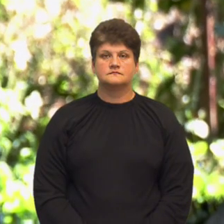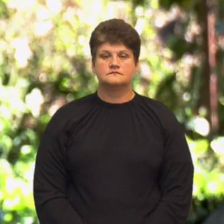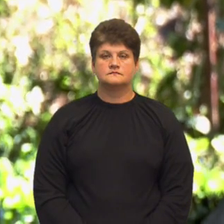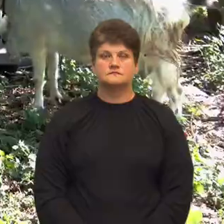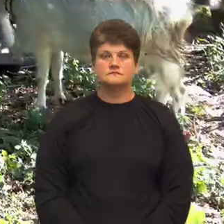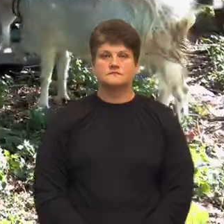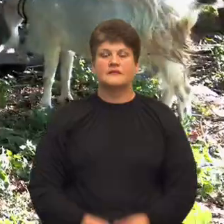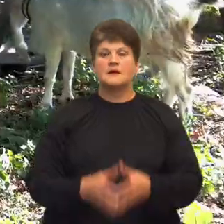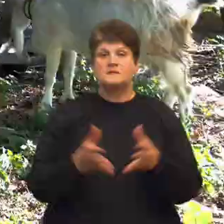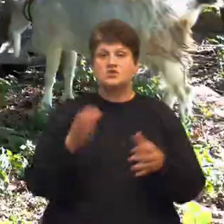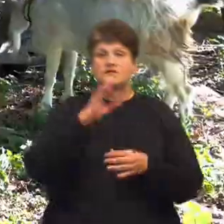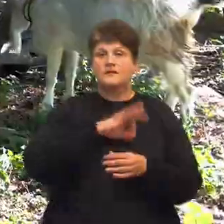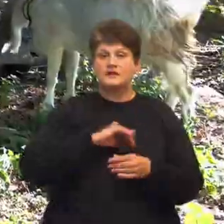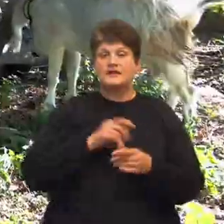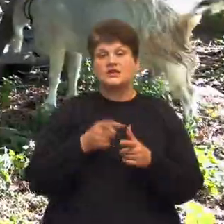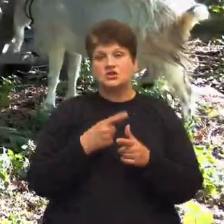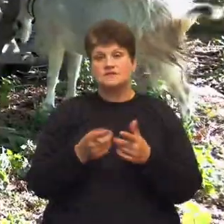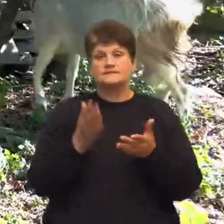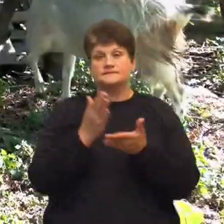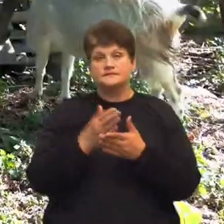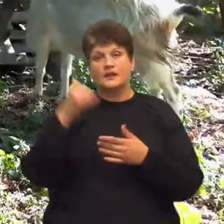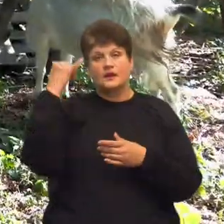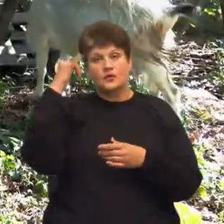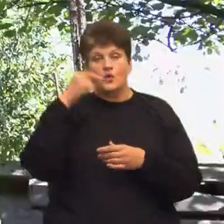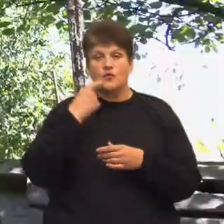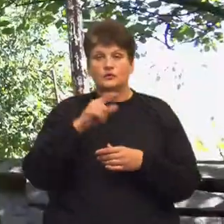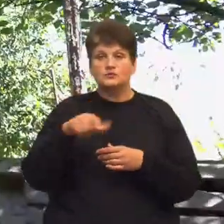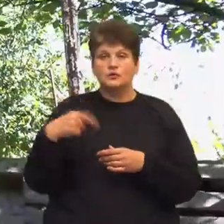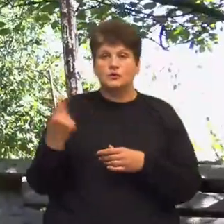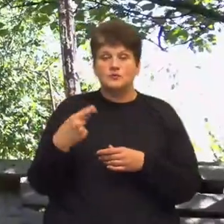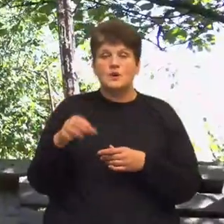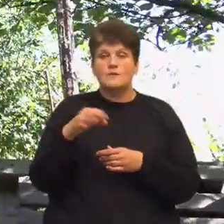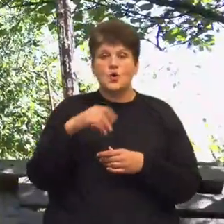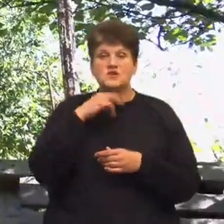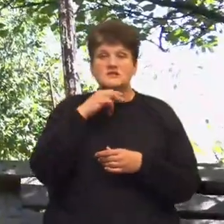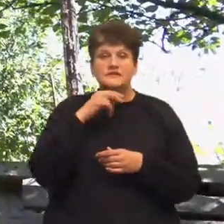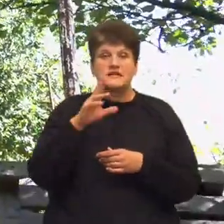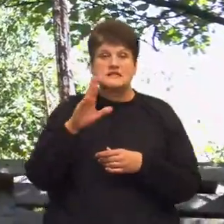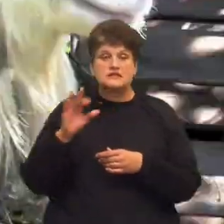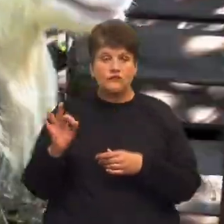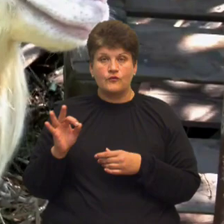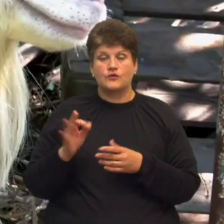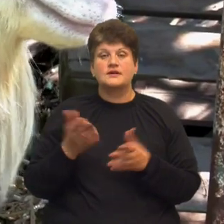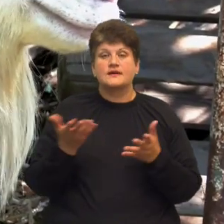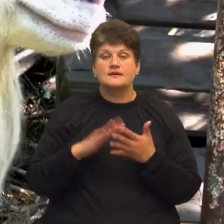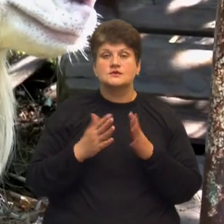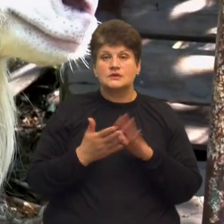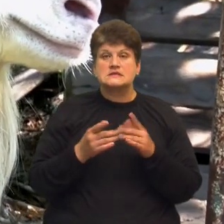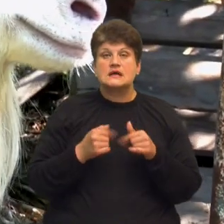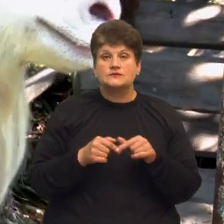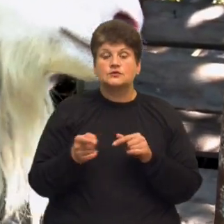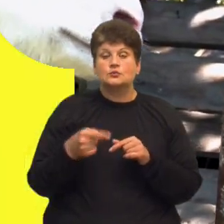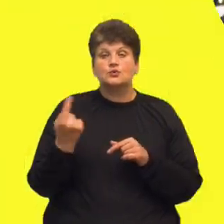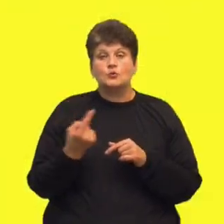Більш вигідно, ніж тримати корів. Так кажуть жителі області про козівництво. Яка загалом ситуація з галузю на Тернопільщині та по